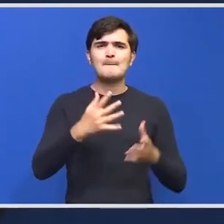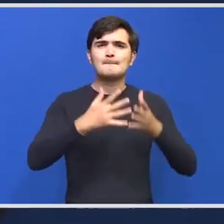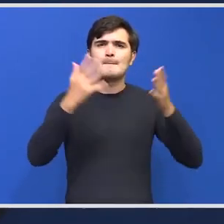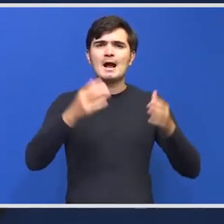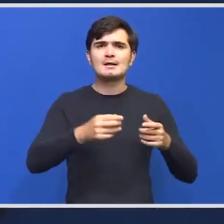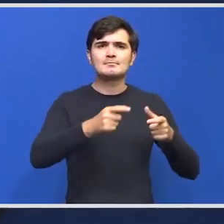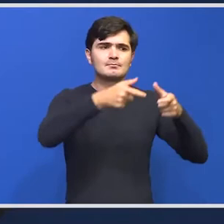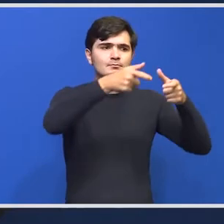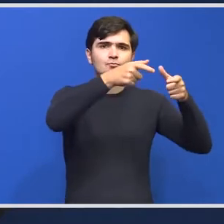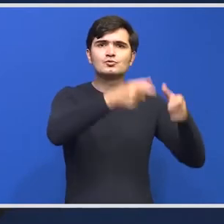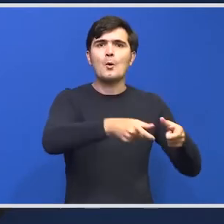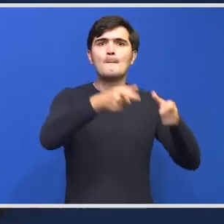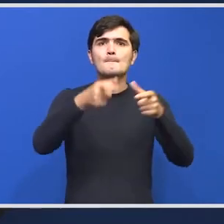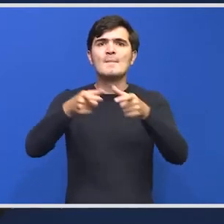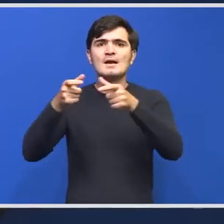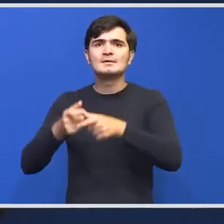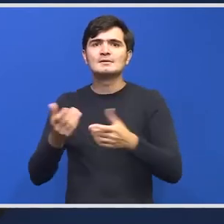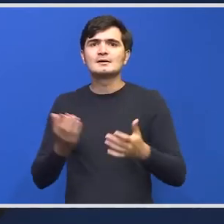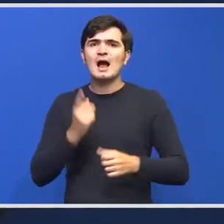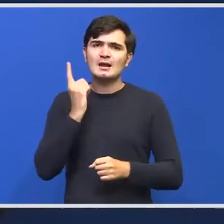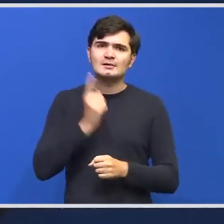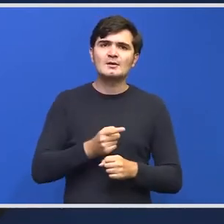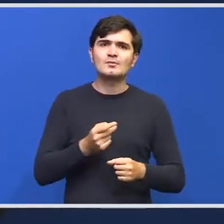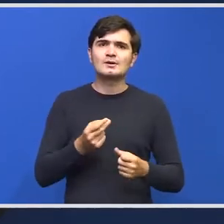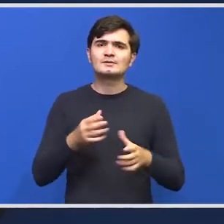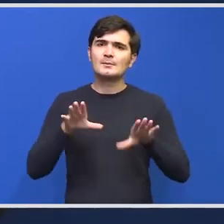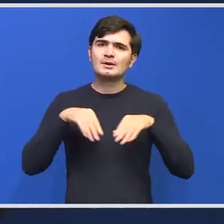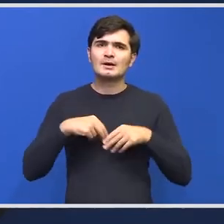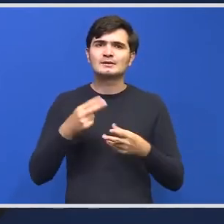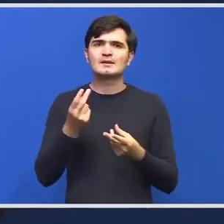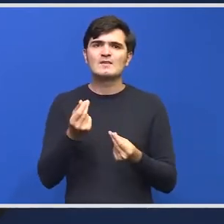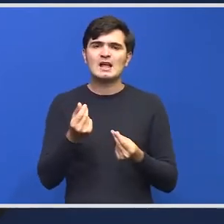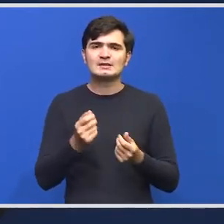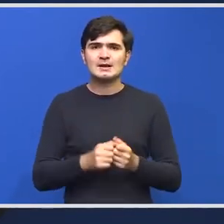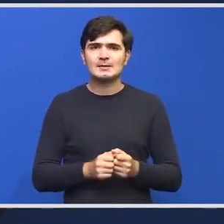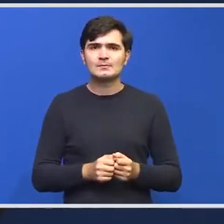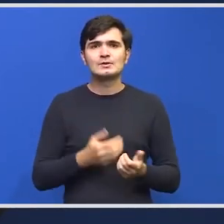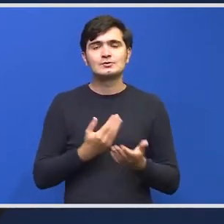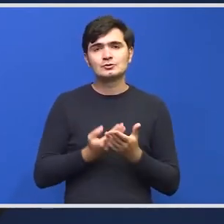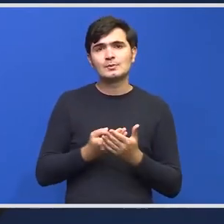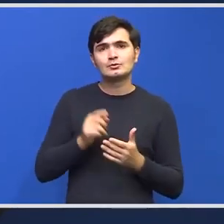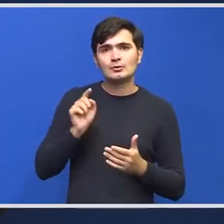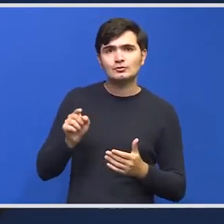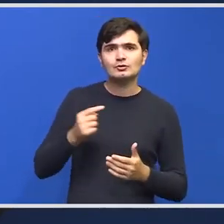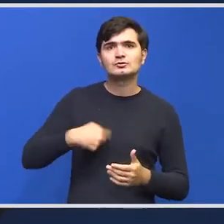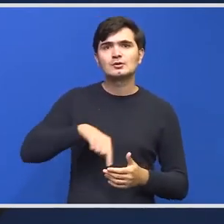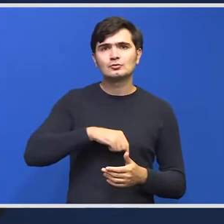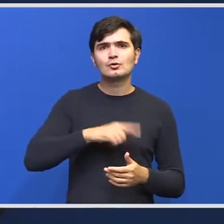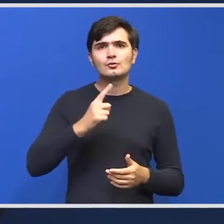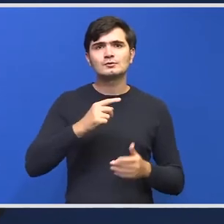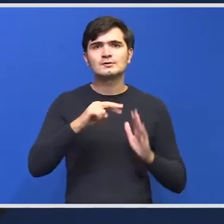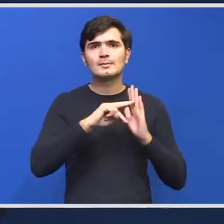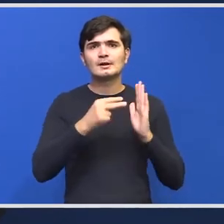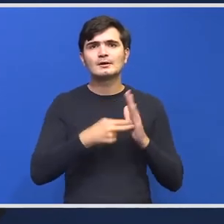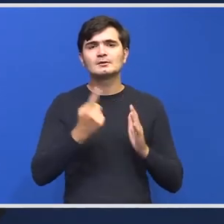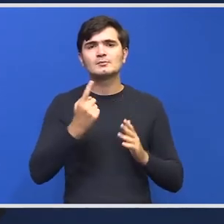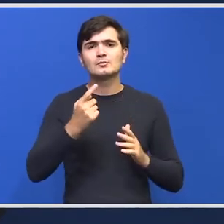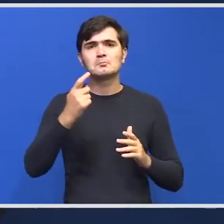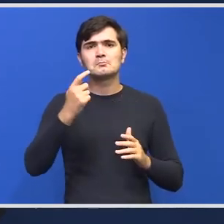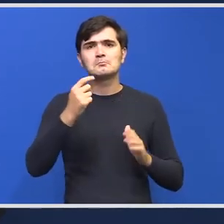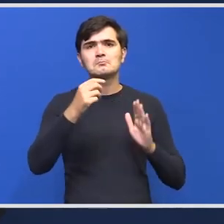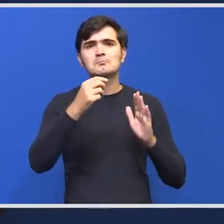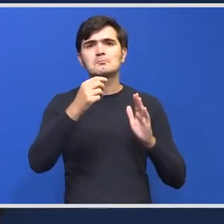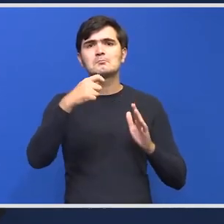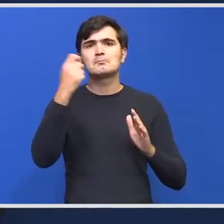care trebuiesc din punctul nostru de vedere finanțate și pentru care vom creona un program de